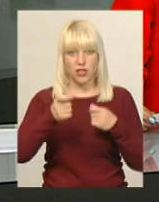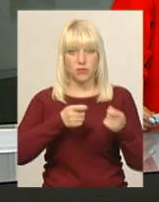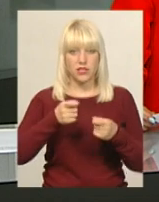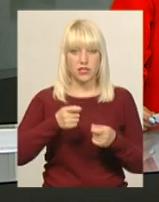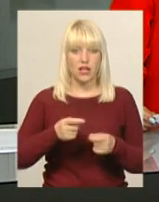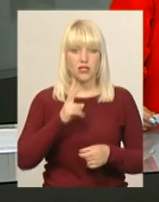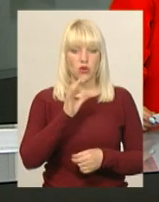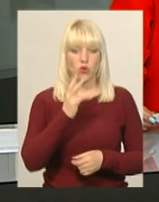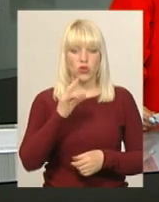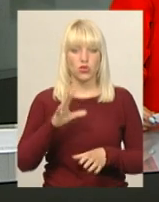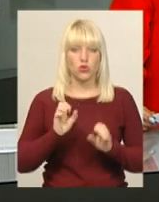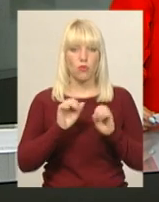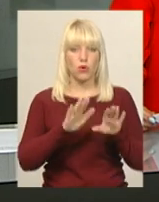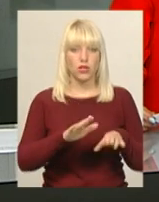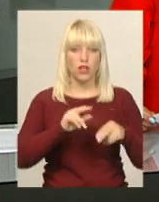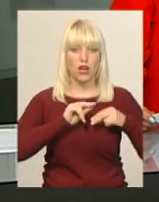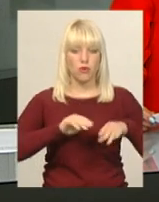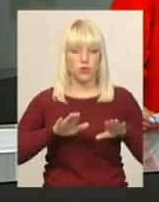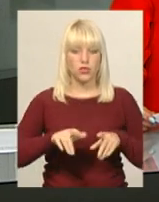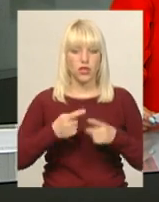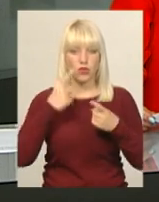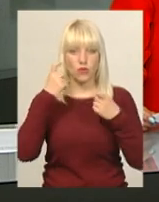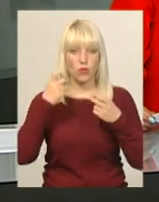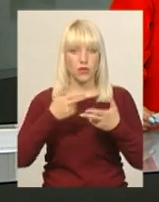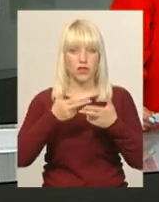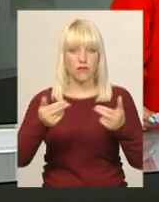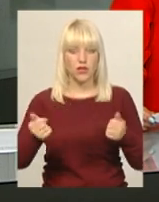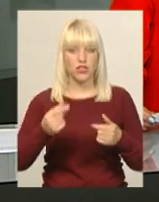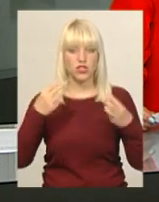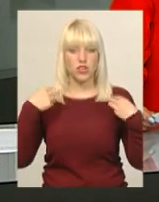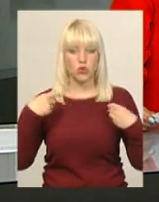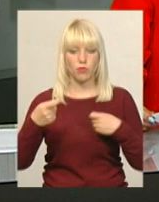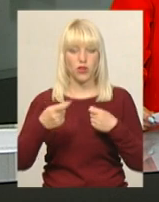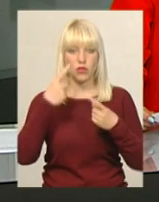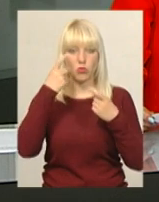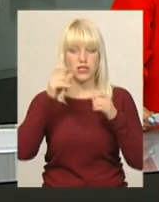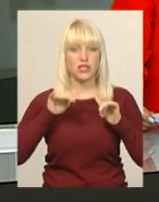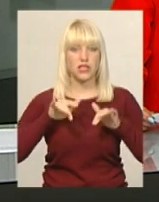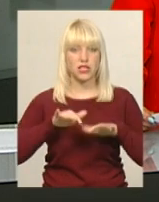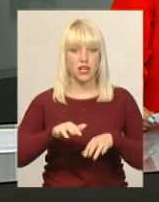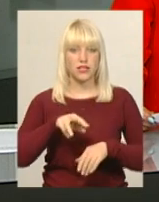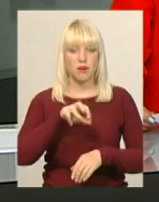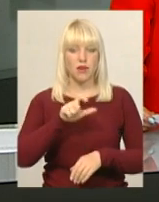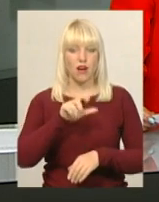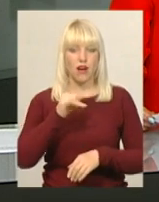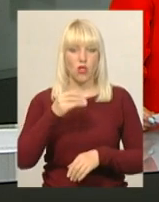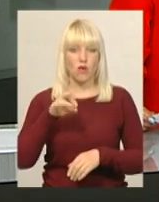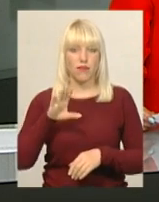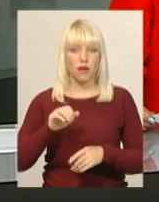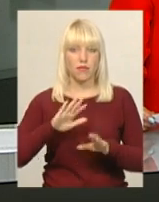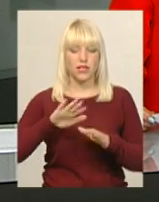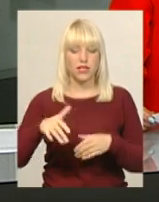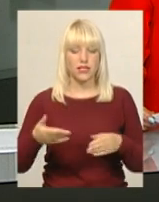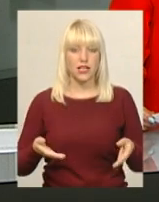покидає посаду. Інформацію про це підтвердила начальник управління інформаційної діяльності облдержадміністрації Інна Михайлова. Після